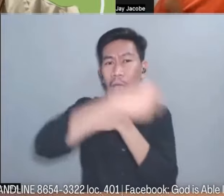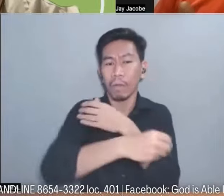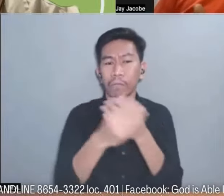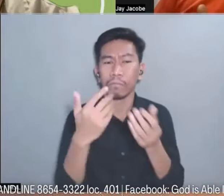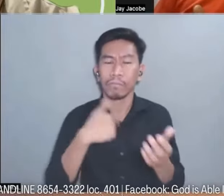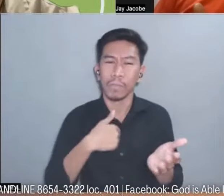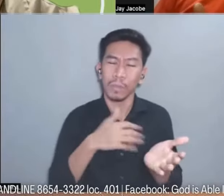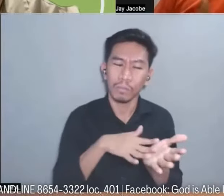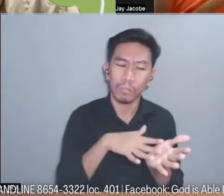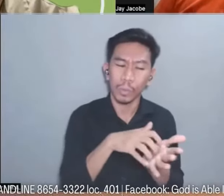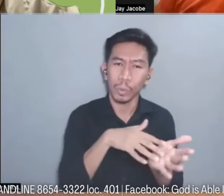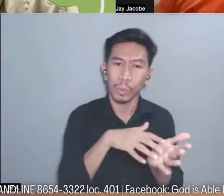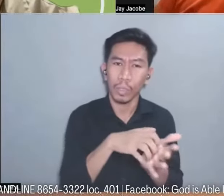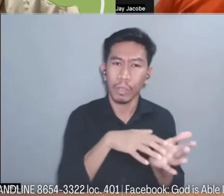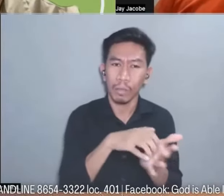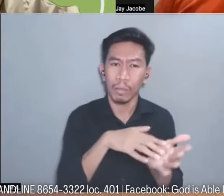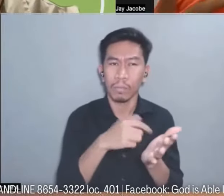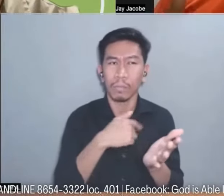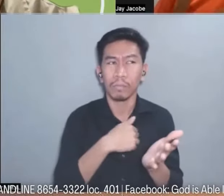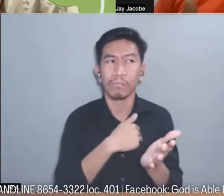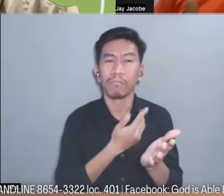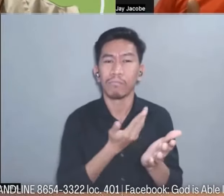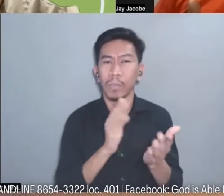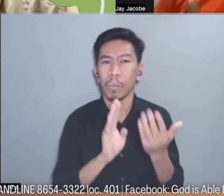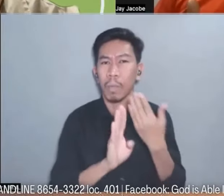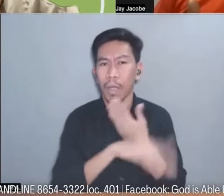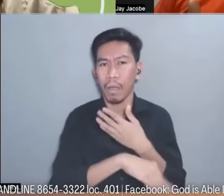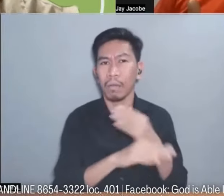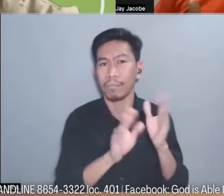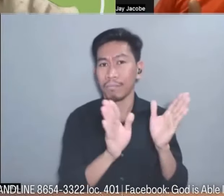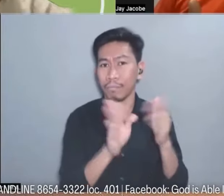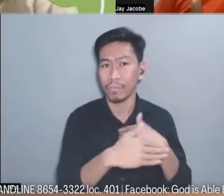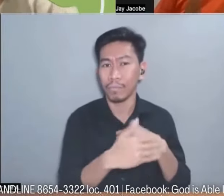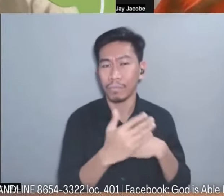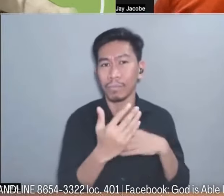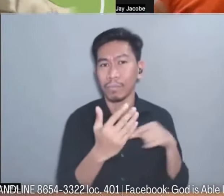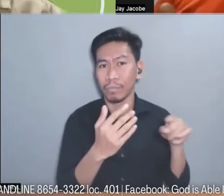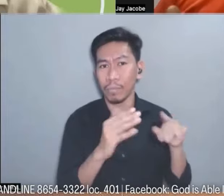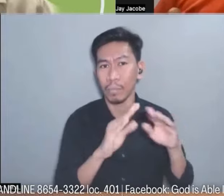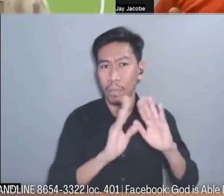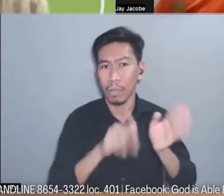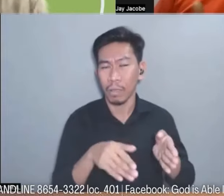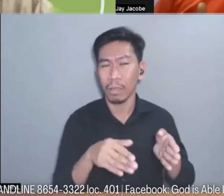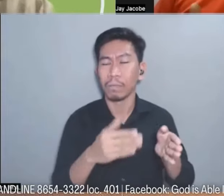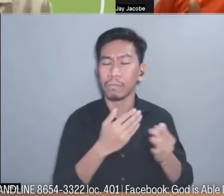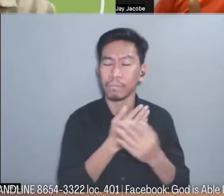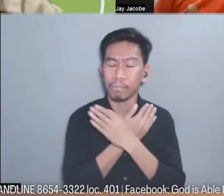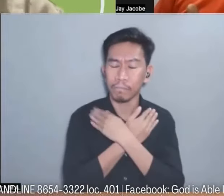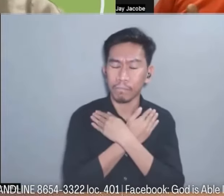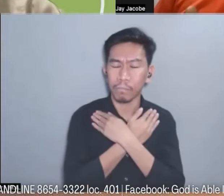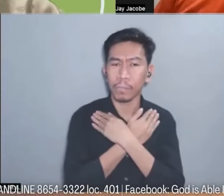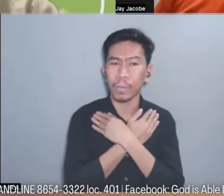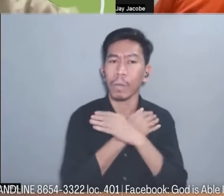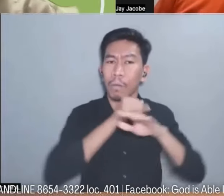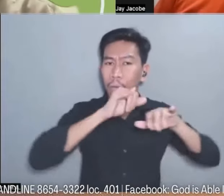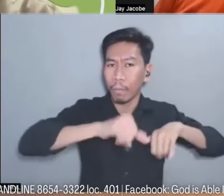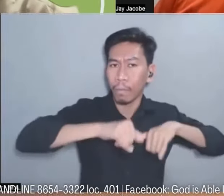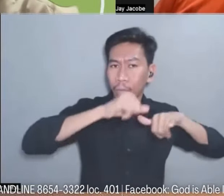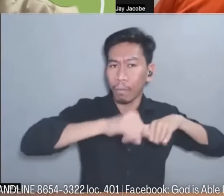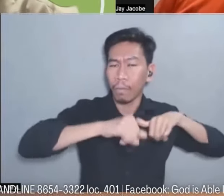accommodation ko at nagpahinga so from that time ay hindi po ako mapasok dahil meron po akong